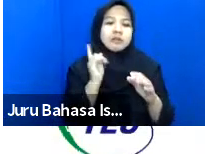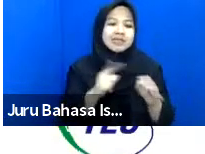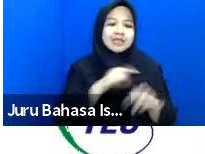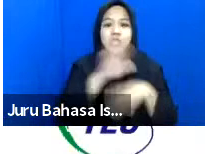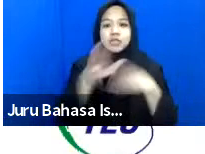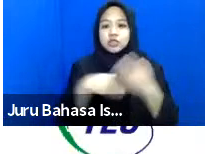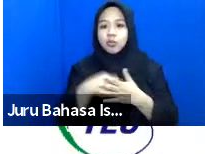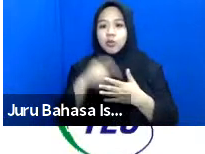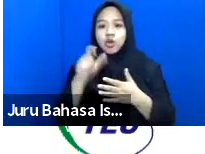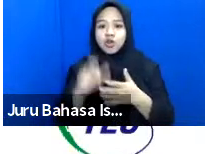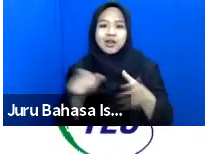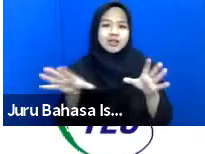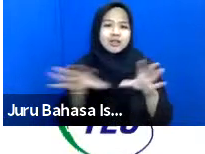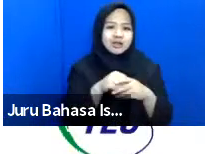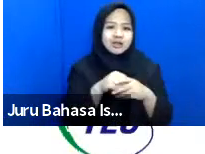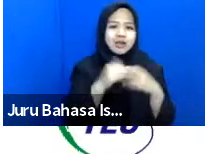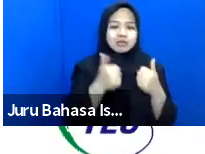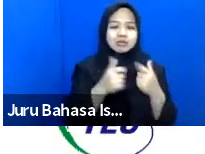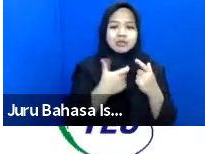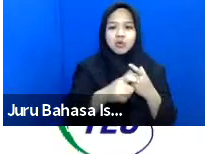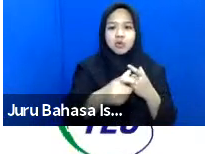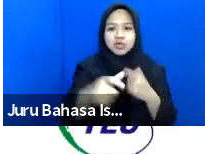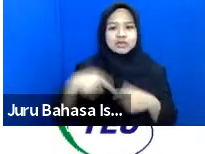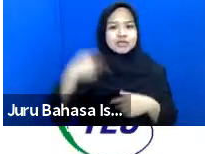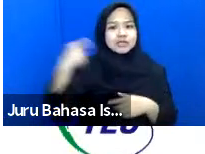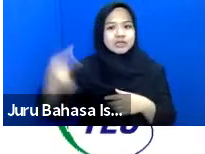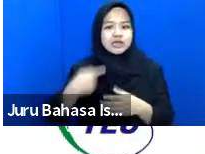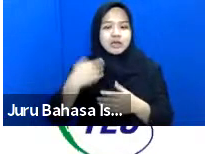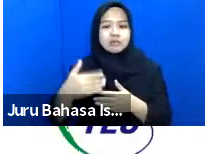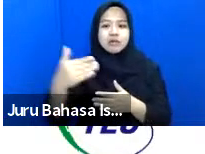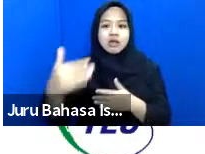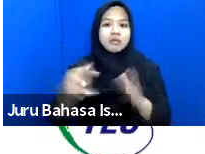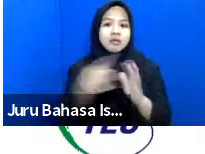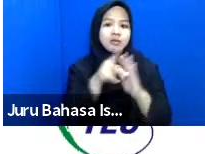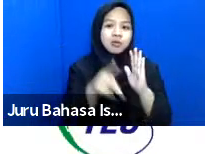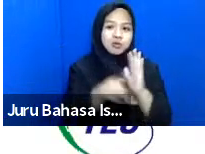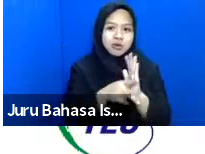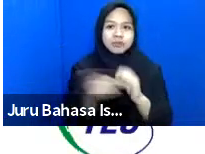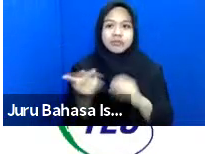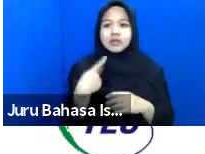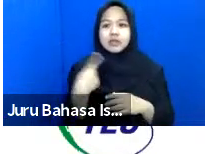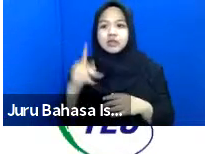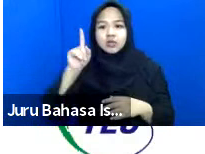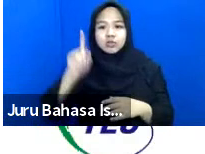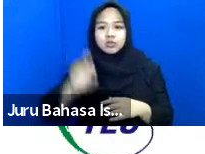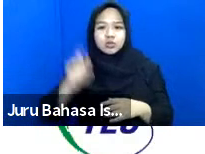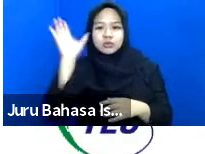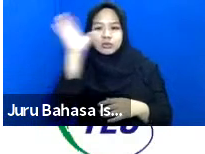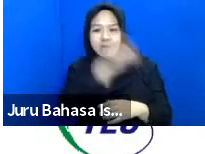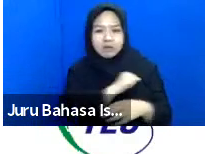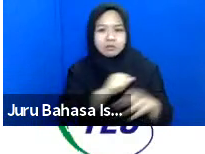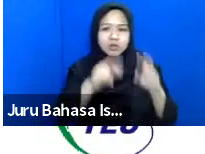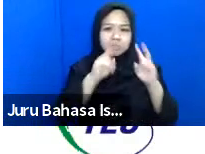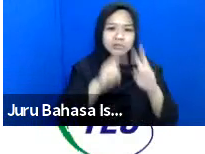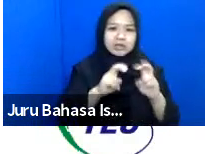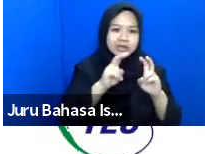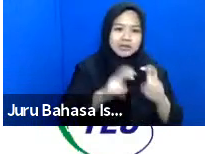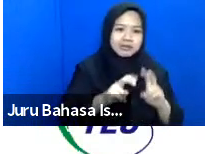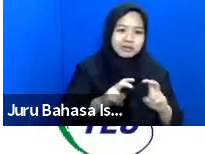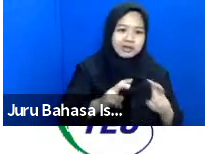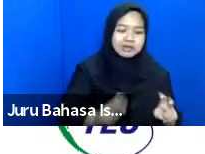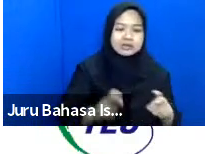orang yang dilibatkan dapat berproses dalam setiap tahapan program kemudian kita juga perlu memahami mengidentifikasi